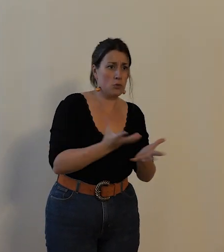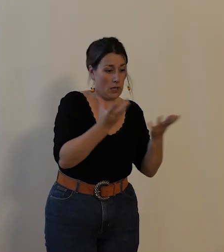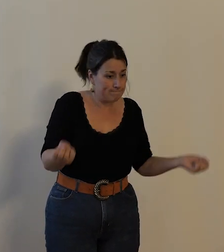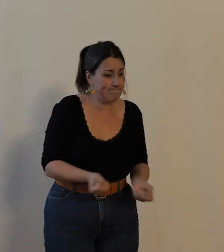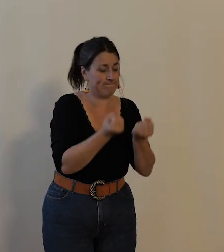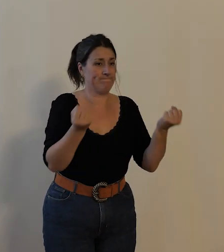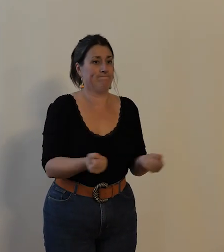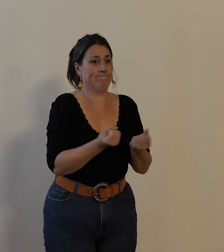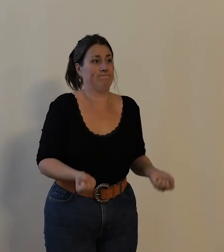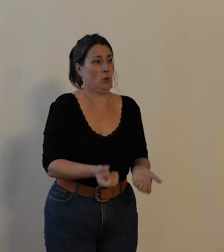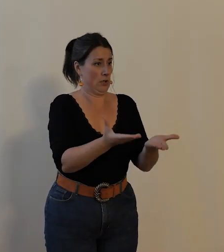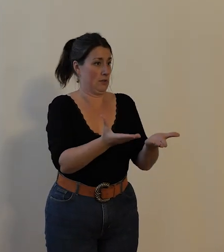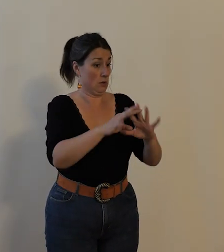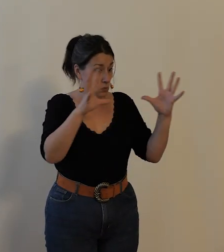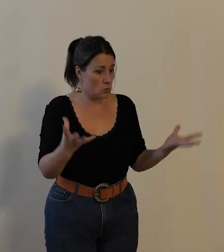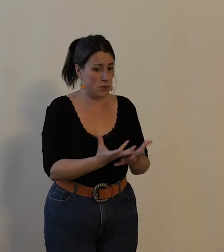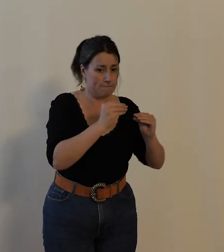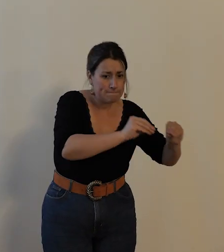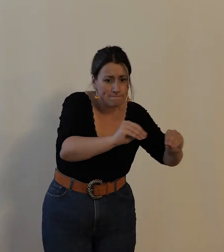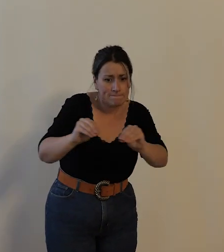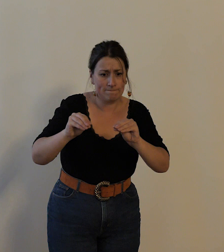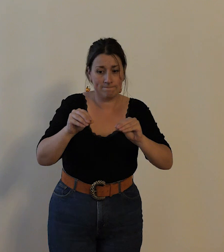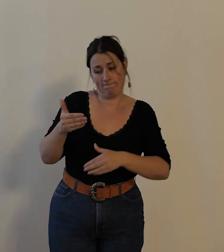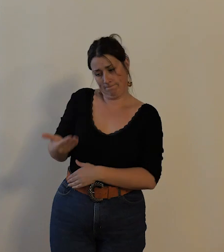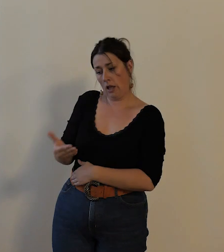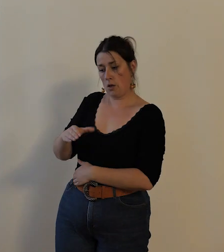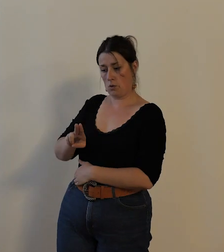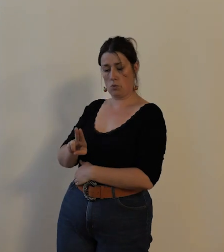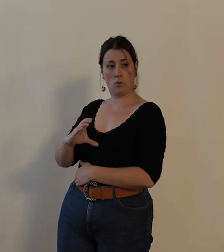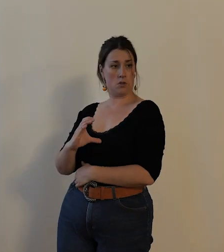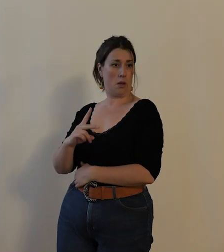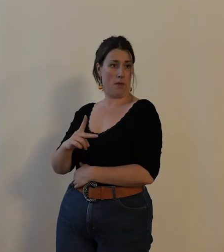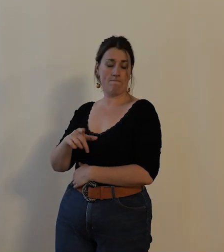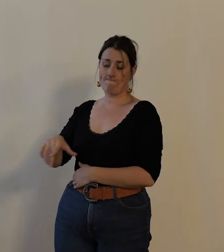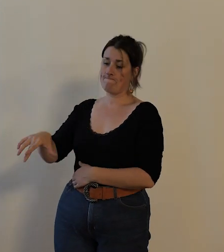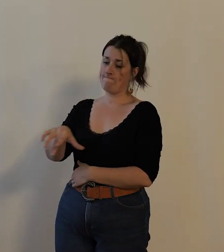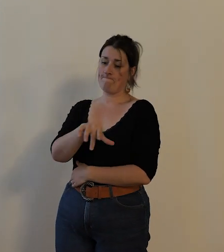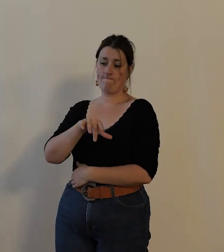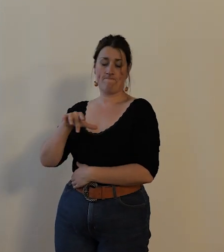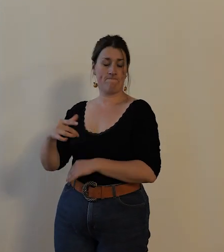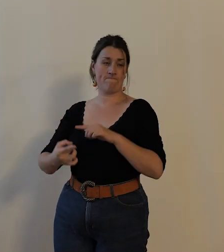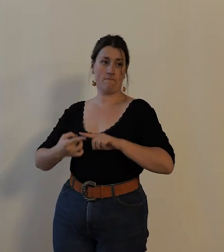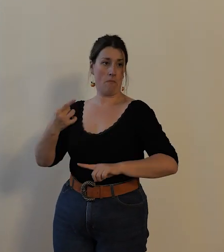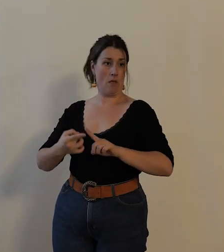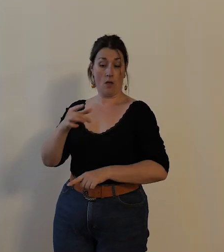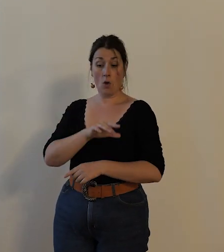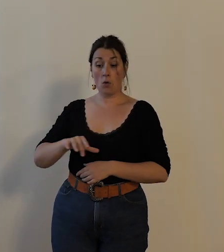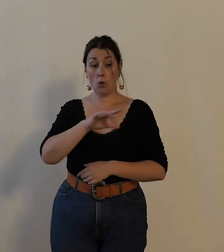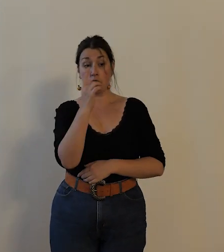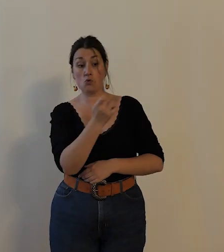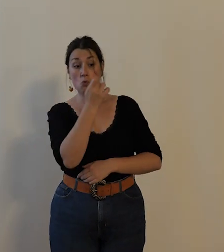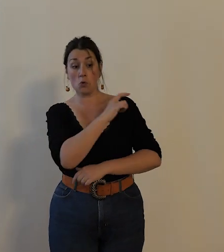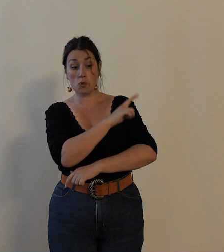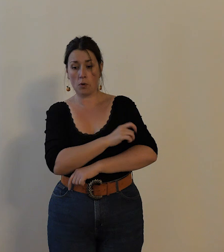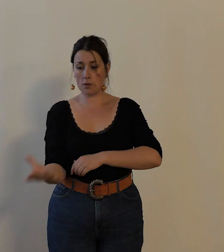dimension éducative confie à l'UCT une place véritablement particulière dans le paysage sportif de la ville de Tours mais on